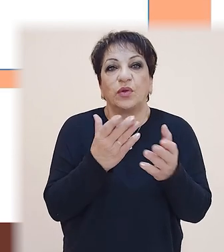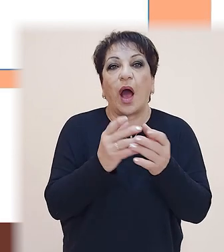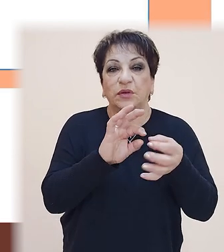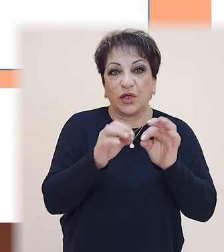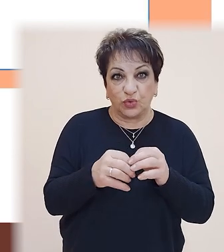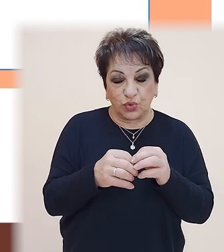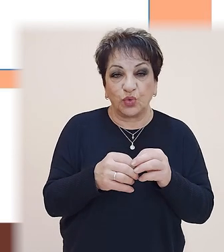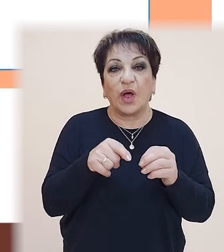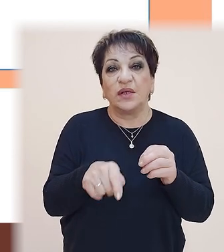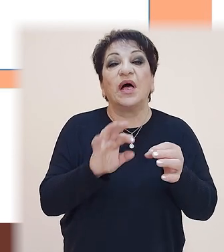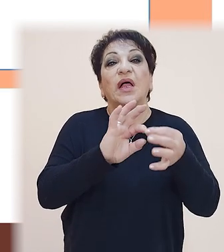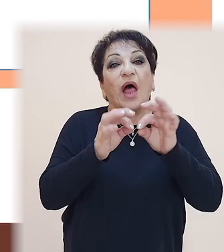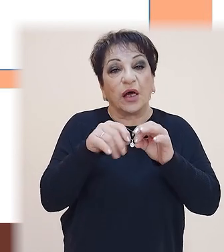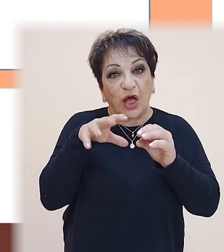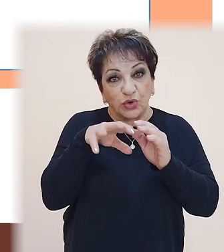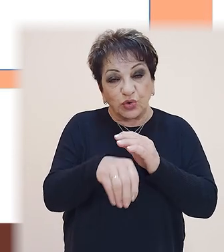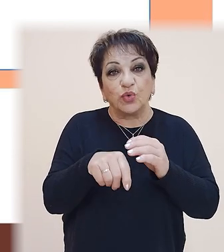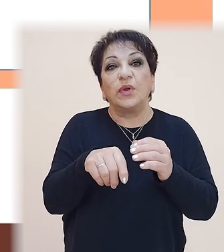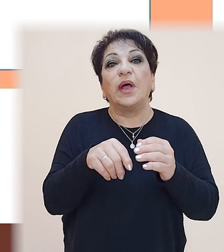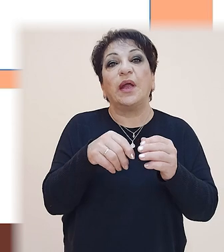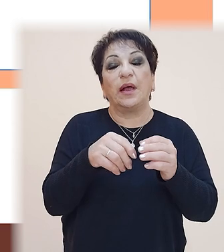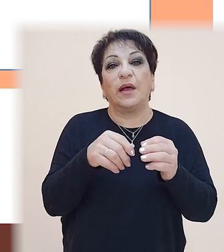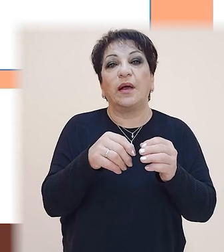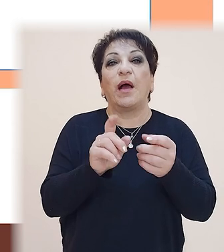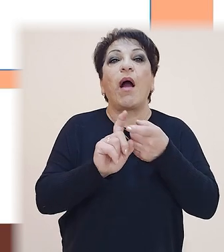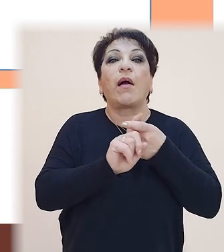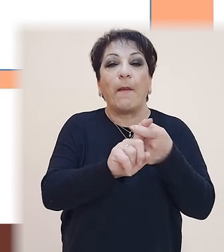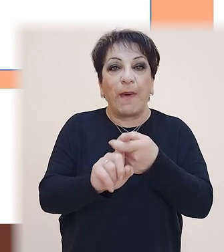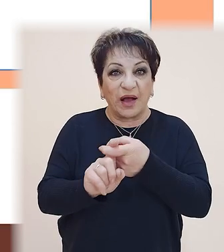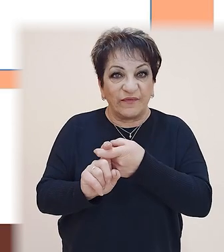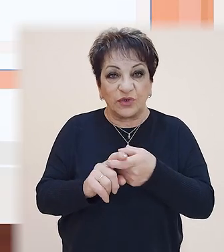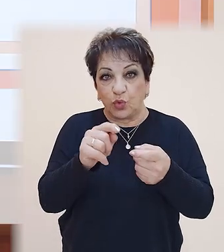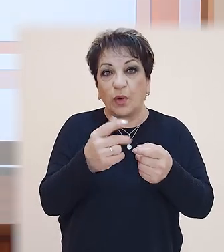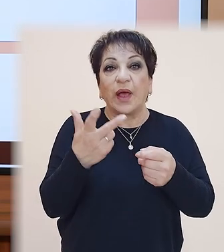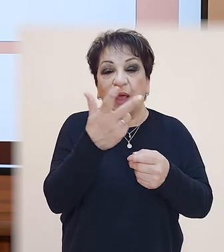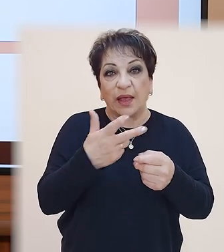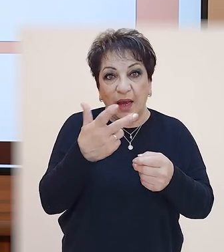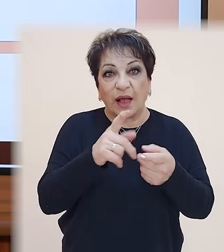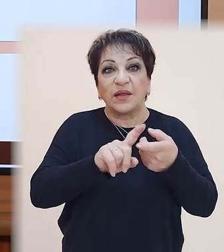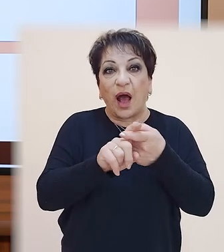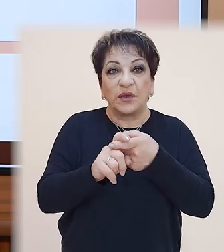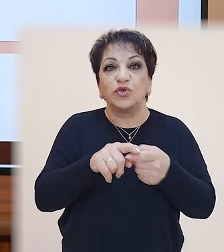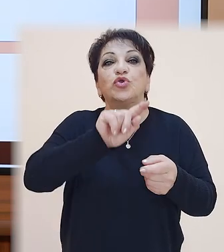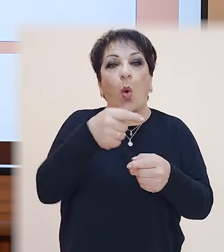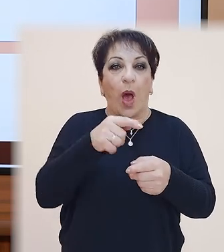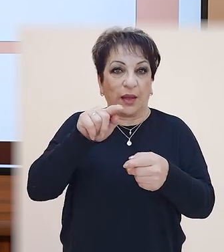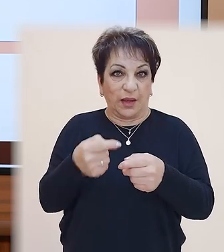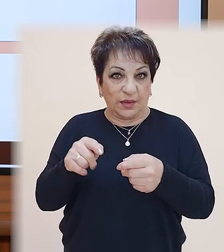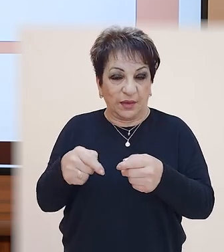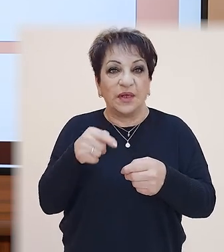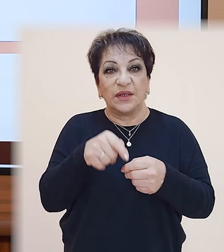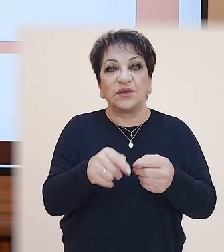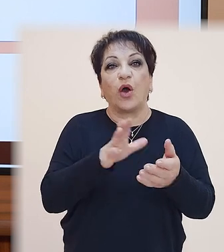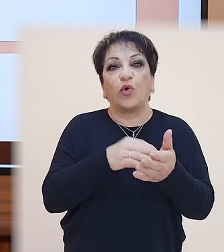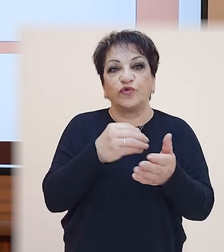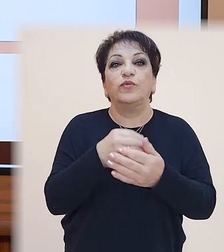դեպքում նախադայսությունները իրար են կապակցվել, ինչպես տեստում եք, դրվատ են ստորակետներ։ Սա կոչում է